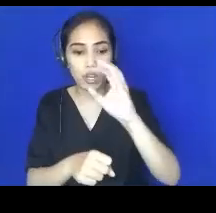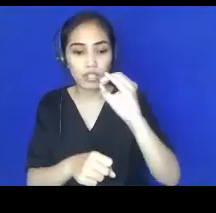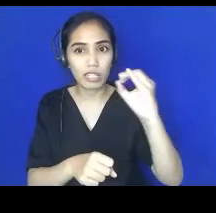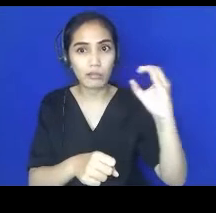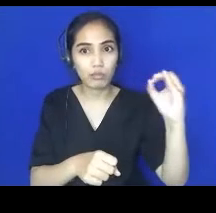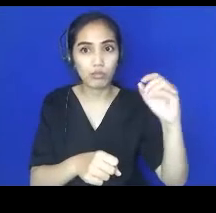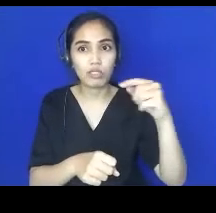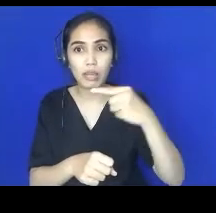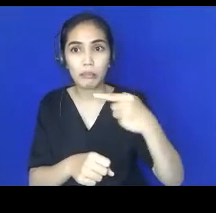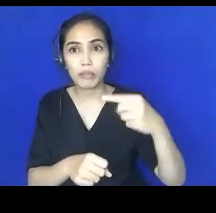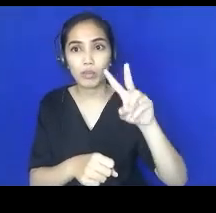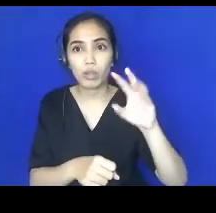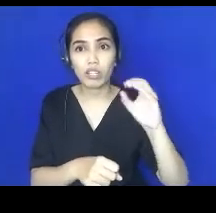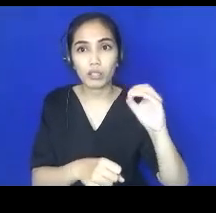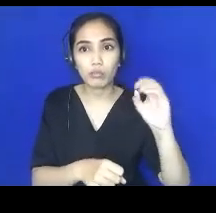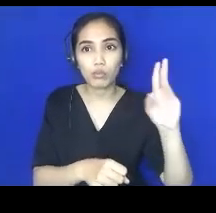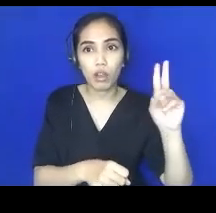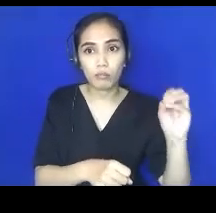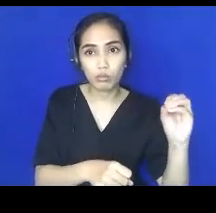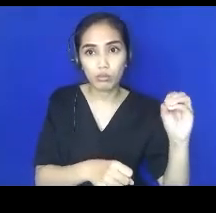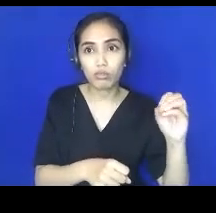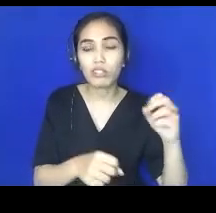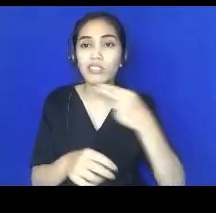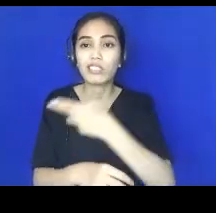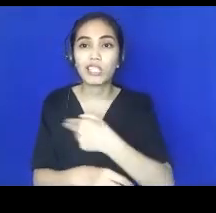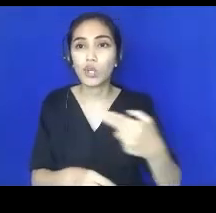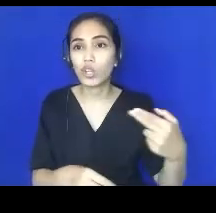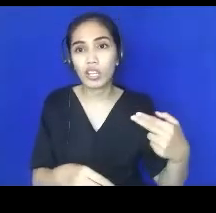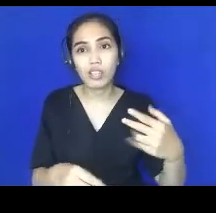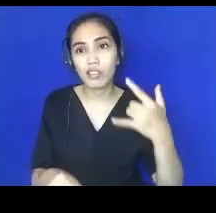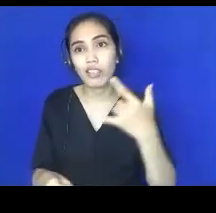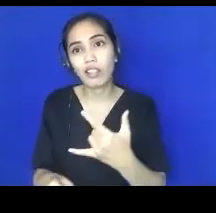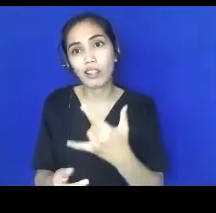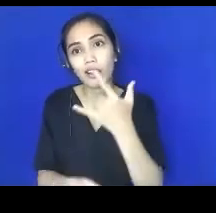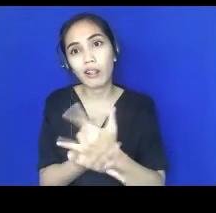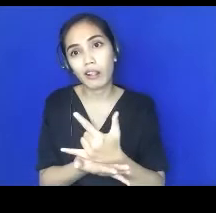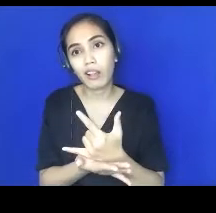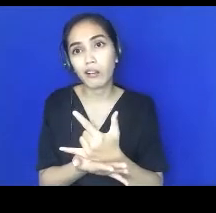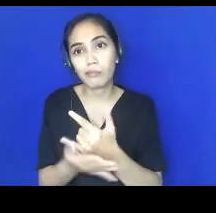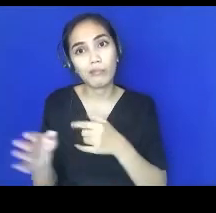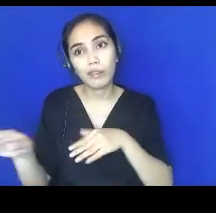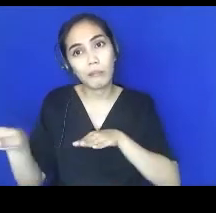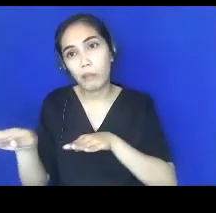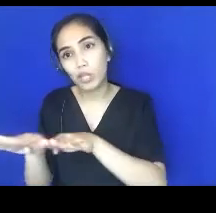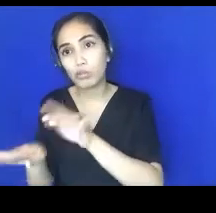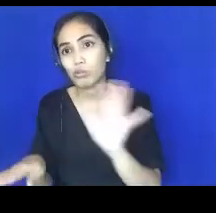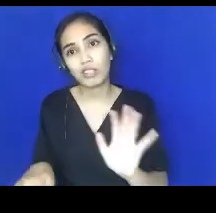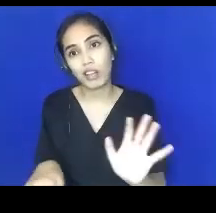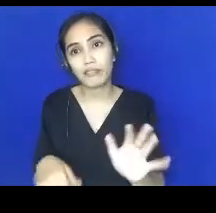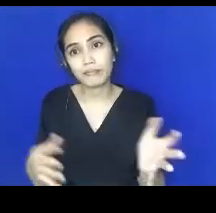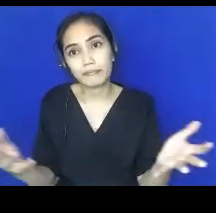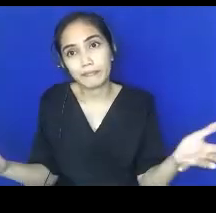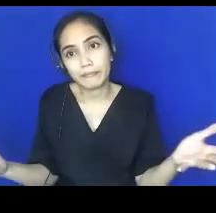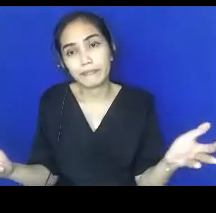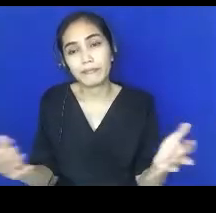maju dan saya termasuk orang yang bertanggung jawab juga karena saya pernah menjadi lama hanya di birokrat yang urus pendidikan di